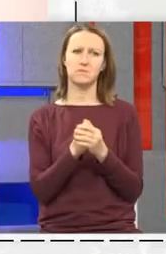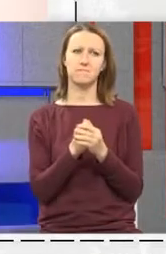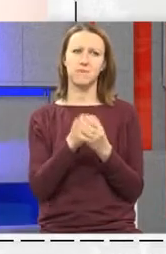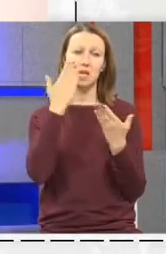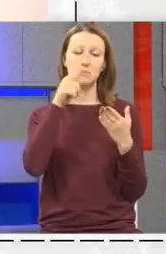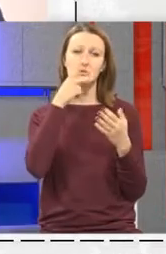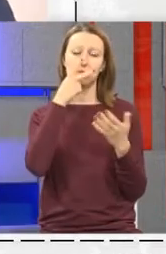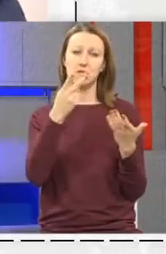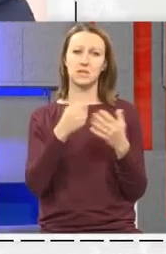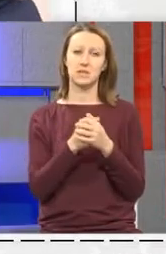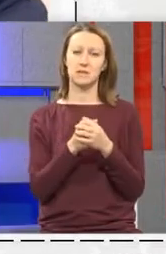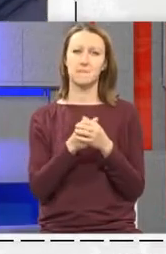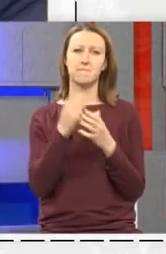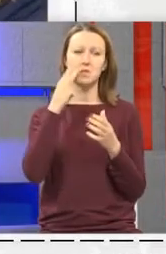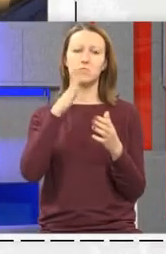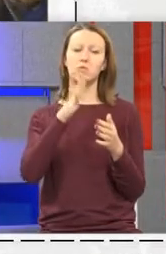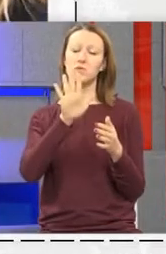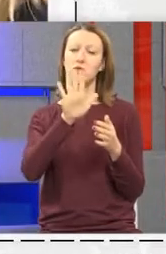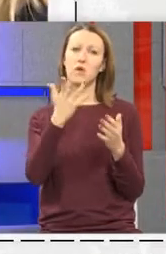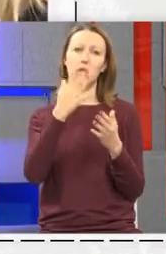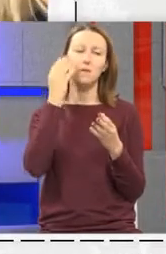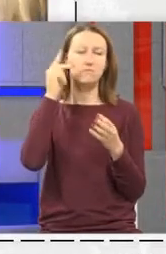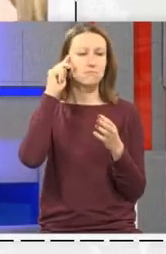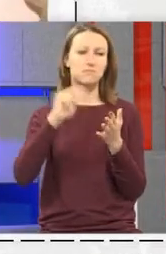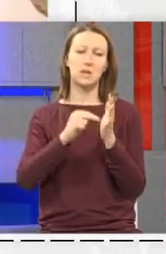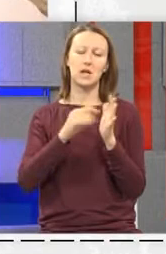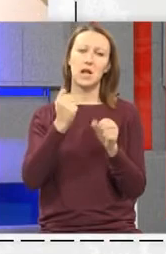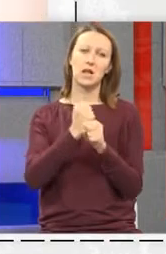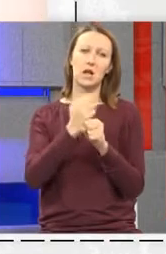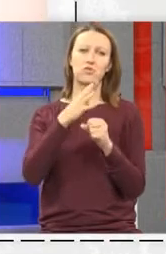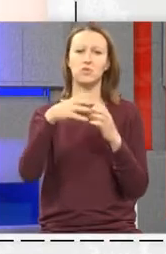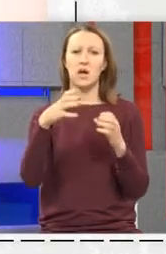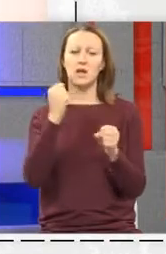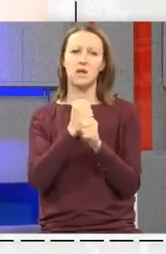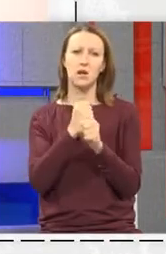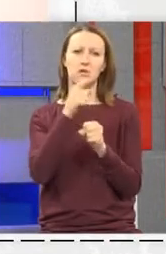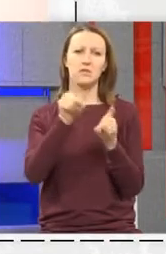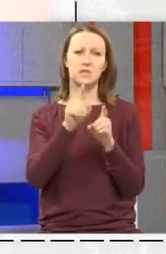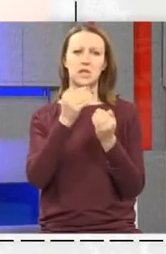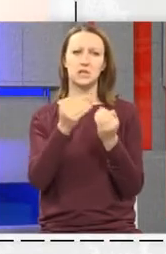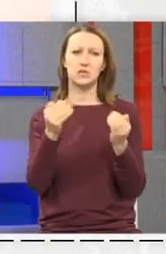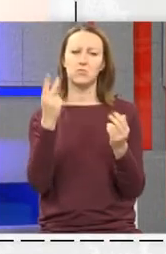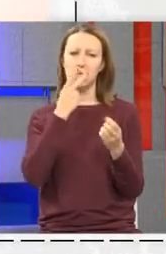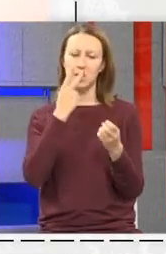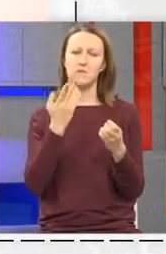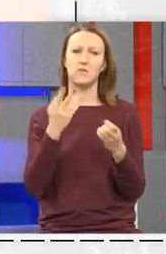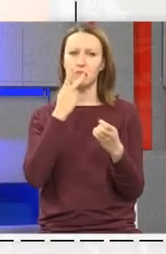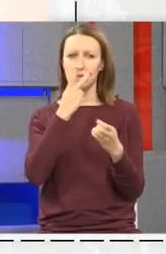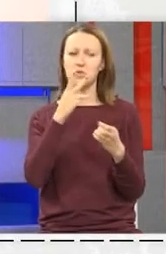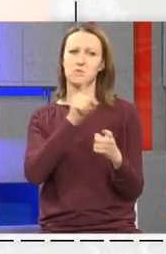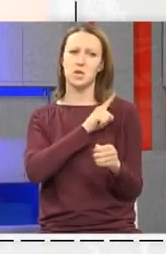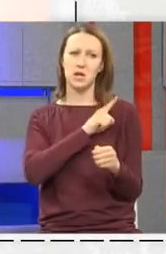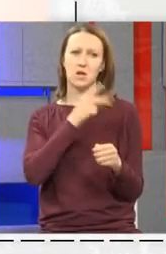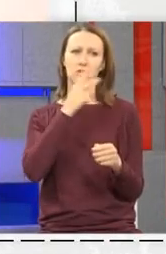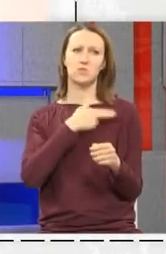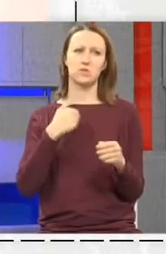Ne znam to ćemo vidjeti U tvojim nekim planovima Da li planiraš raditi nešto dalje Vezano uz ovu istu izložbu? Naravno, naravno Vidjet ćemo za